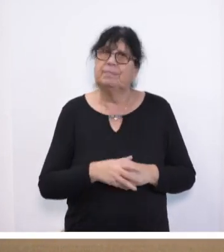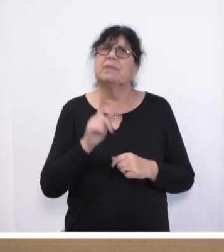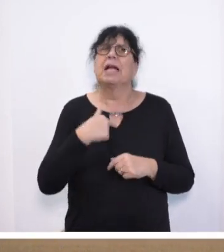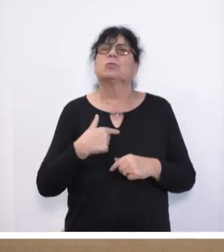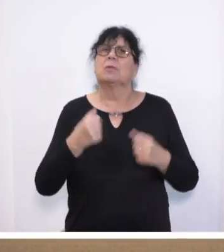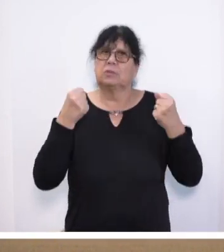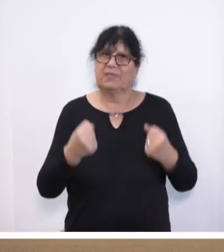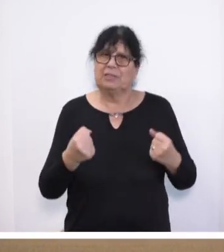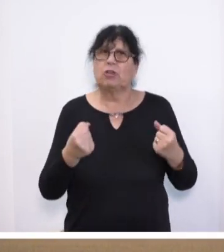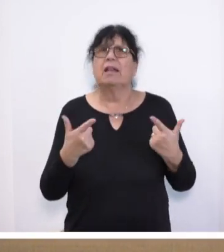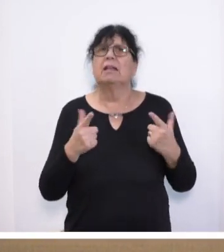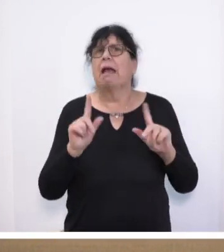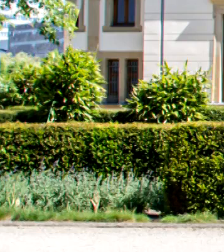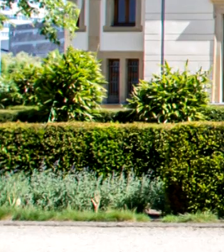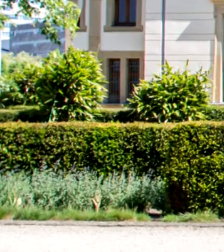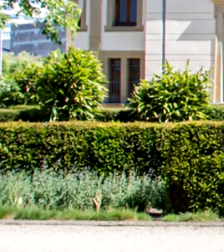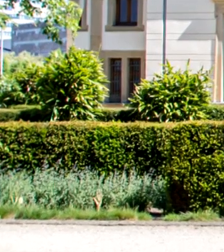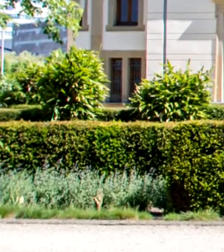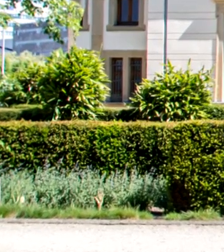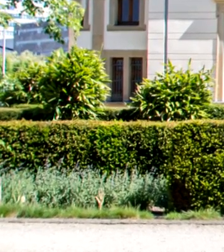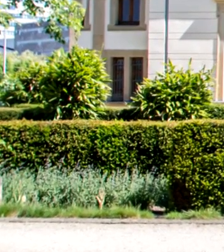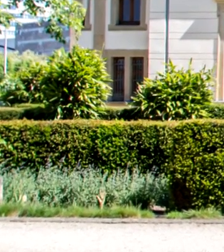fest, es gibt darauf keine Antwort. Herzlichen Dank.